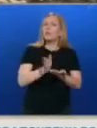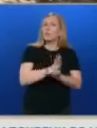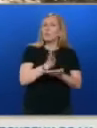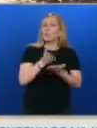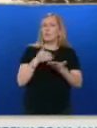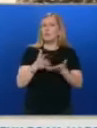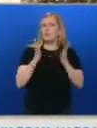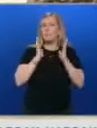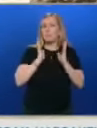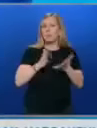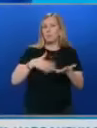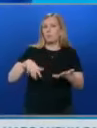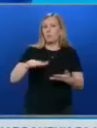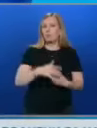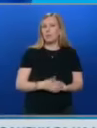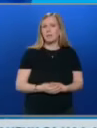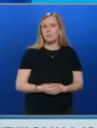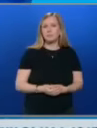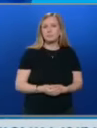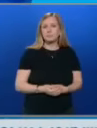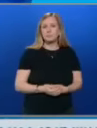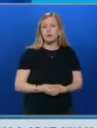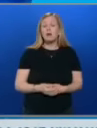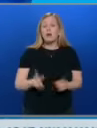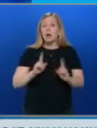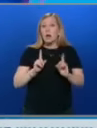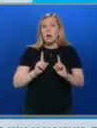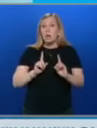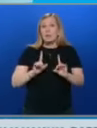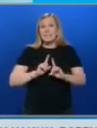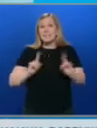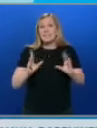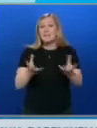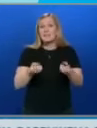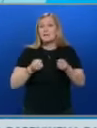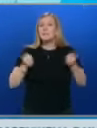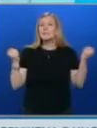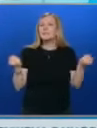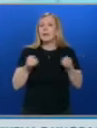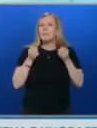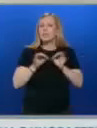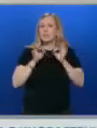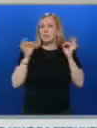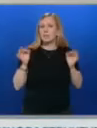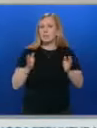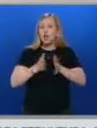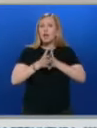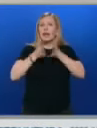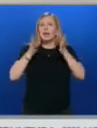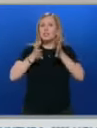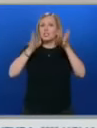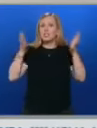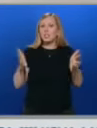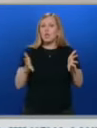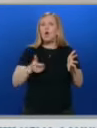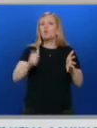бедствено положение. Ако не се предприемат спешни мерки по разширяването на отводнителния